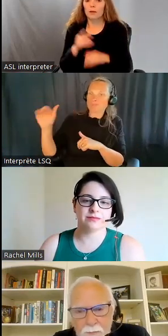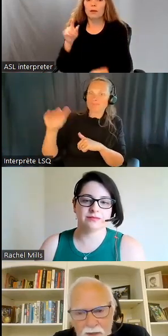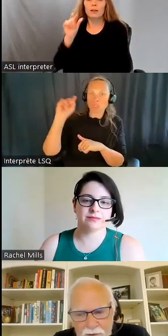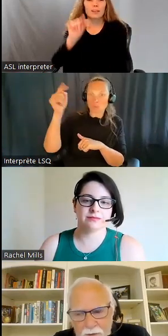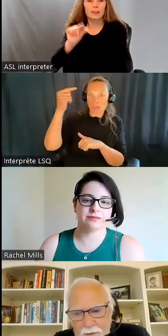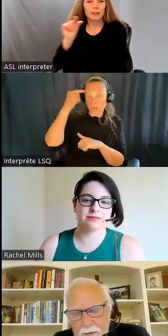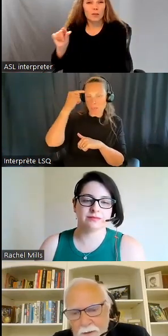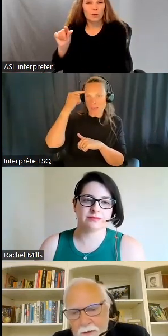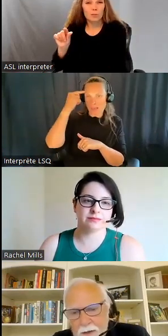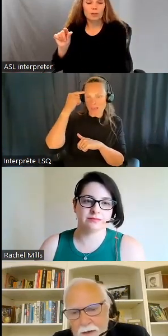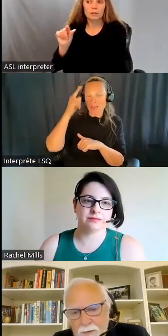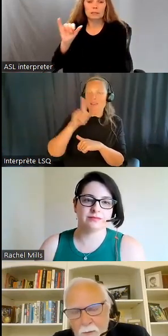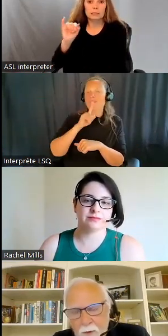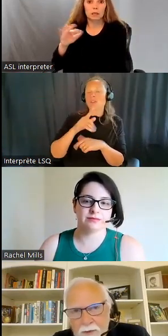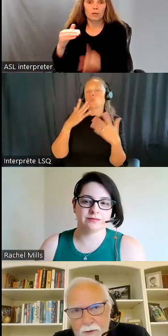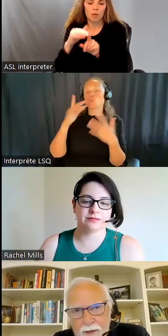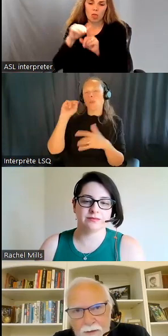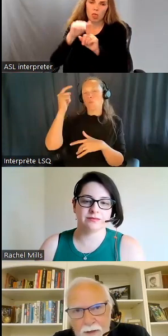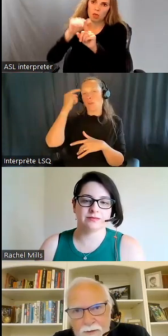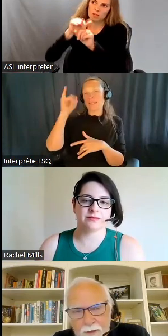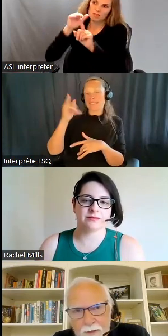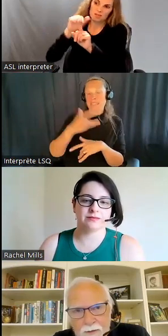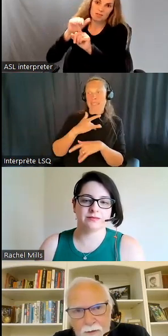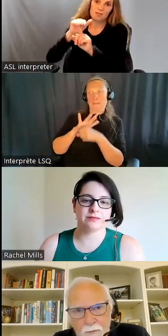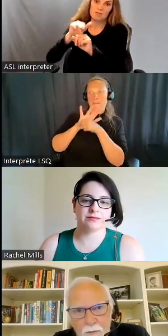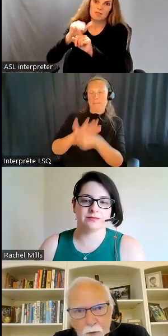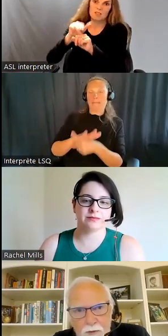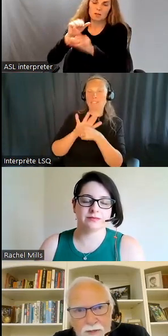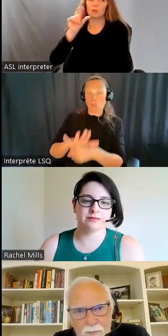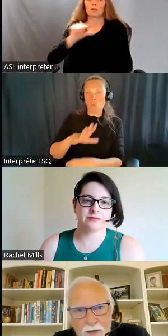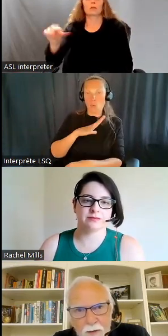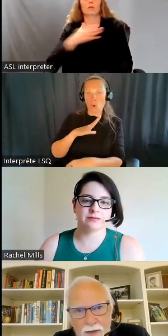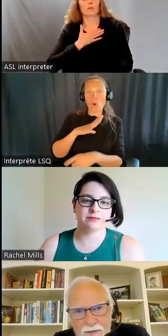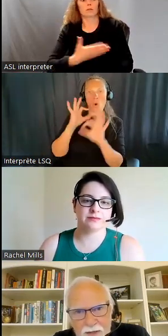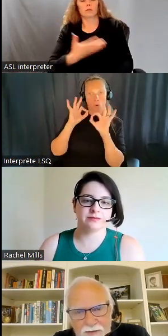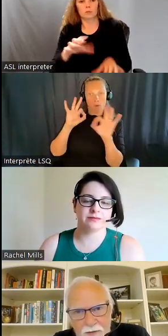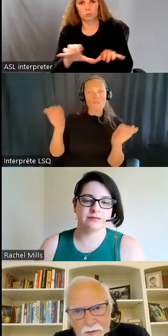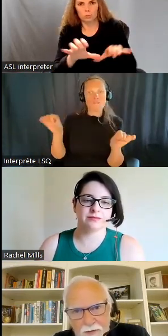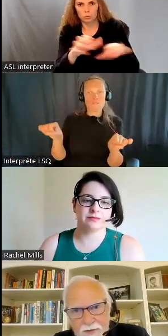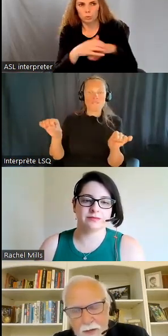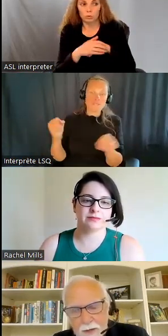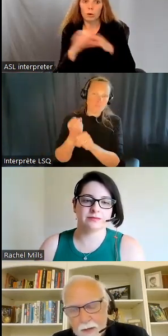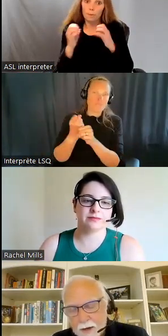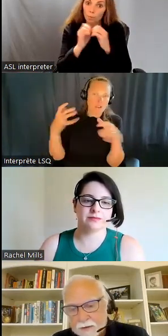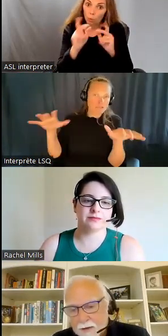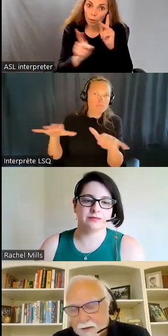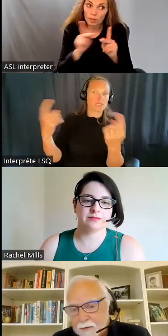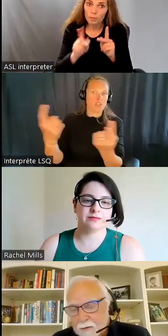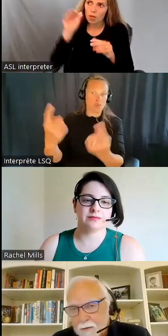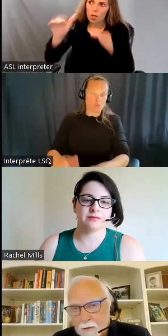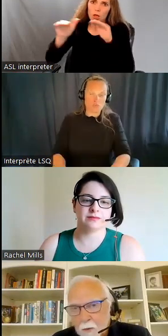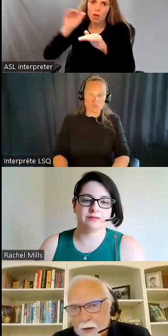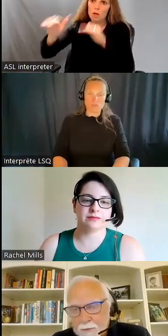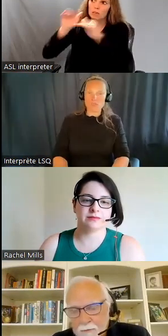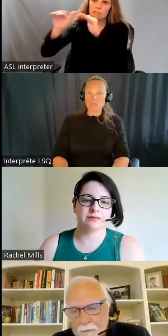parce que le gouvernement généralement répond à la pression. Donc, plus il y a de gens qui parlent et qui s